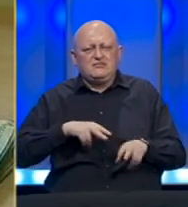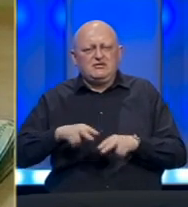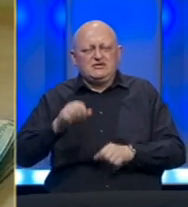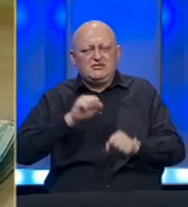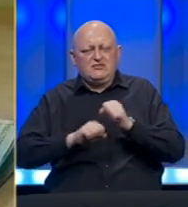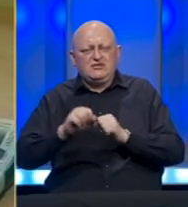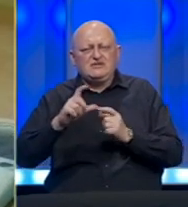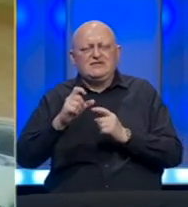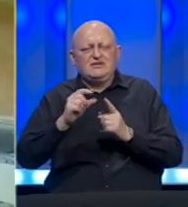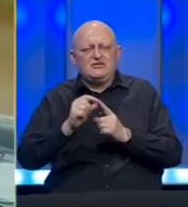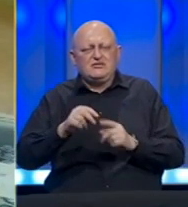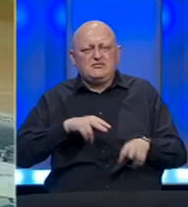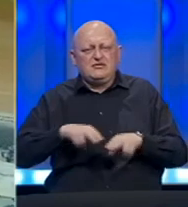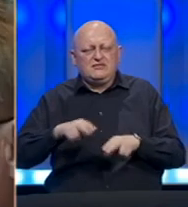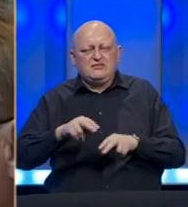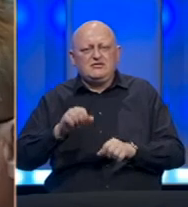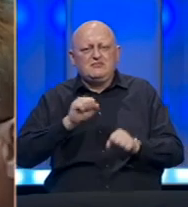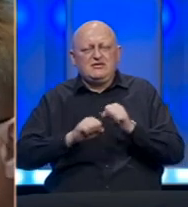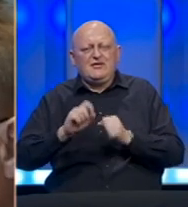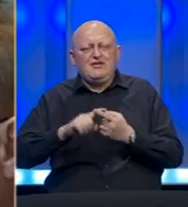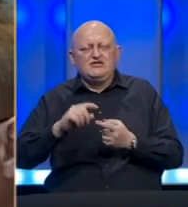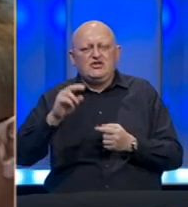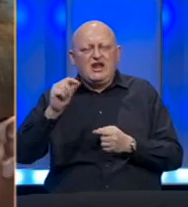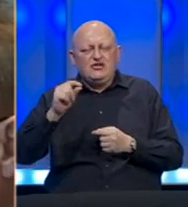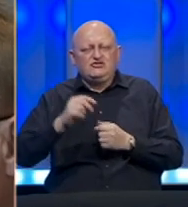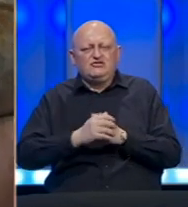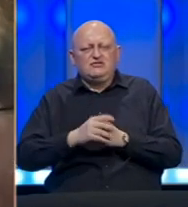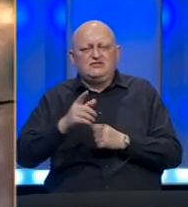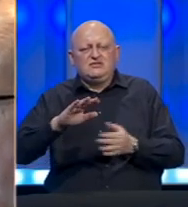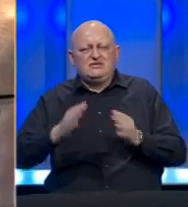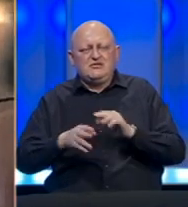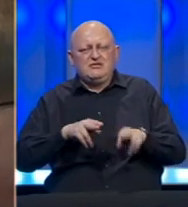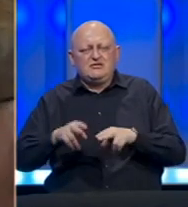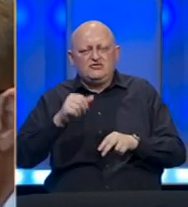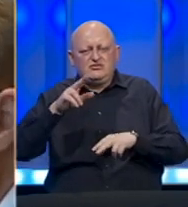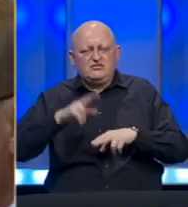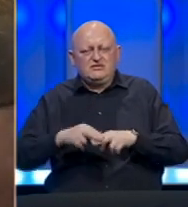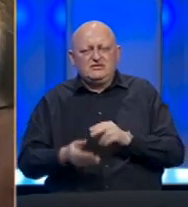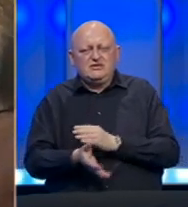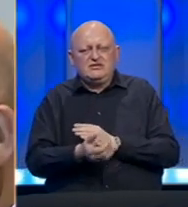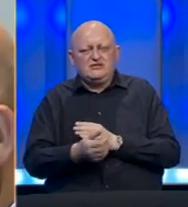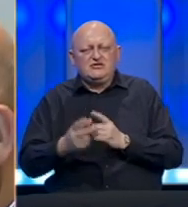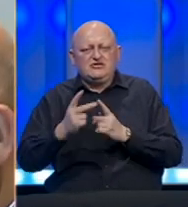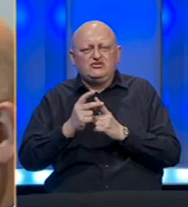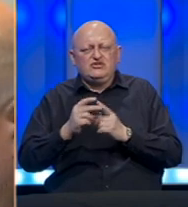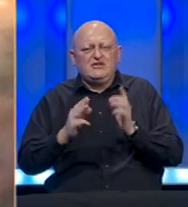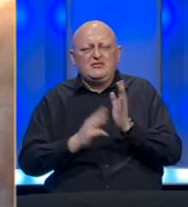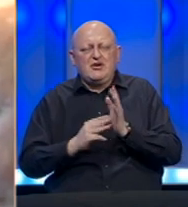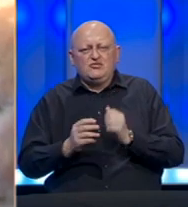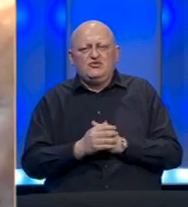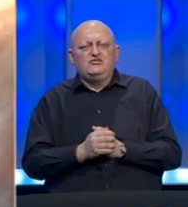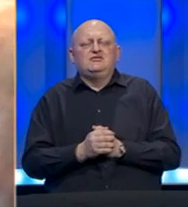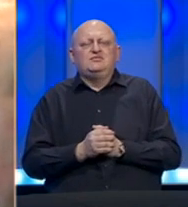odbrane Sifet Požić, ministar bezbjednosti Fahrudin Radončić i zamjenik ministra za ljudska prava i izbjeglice Dževad Mahmutović.